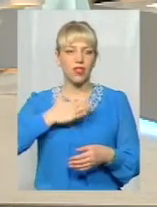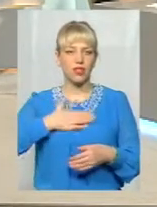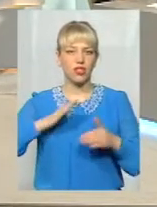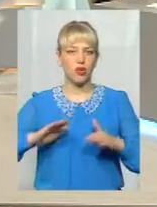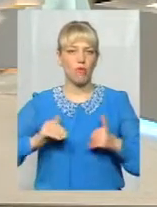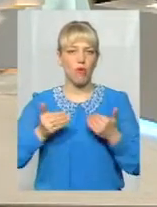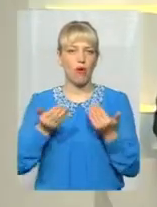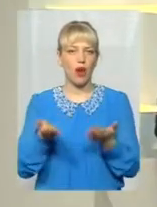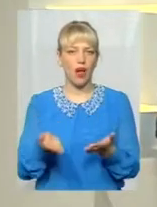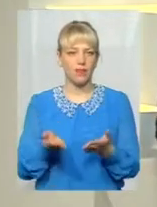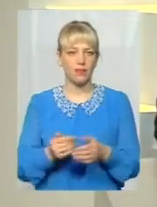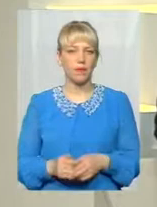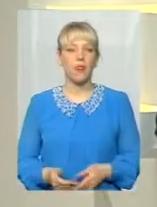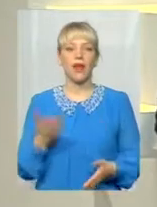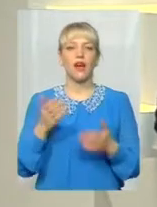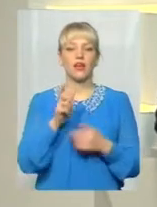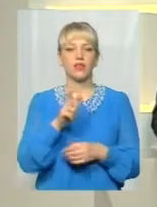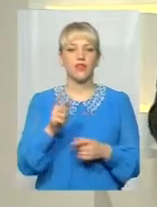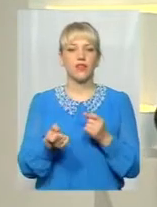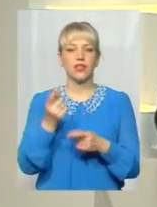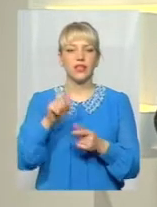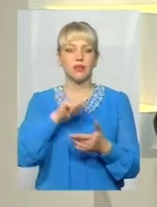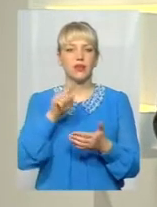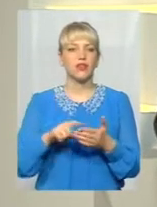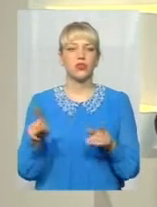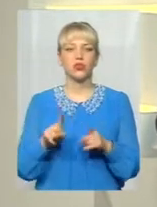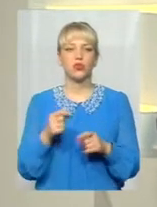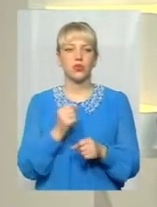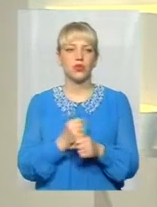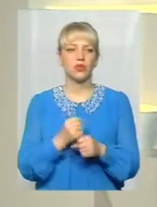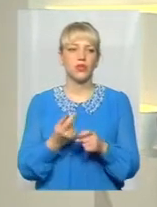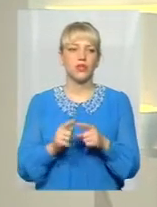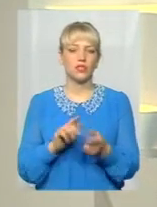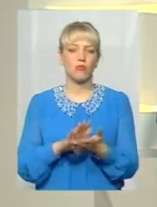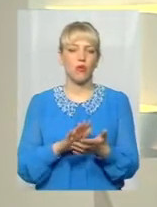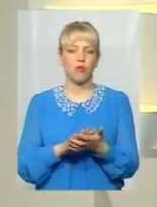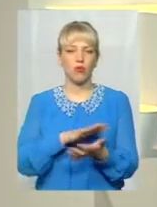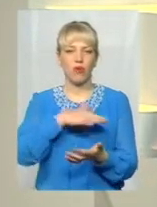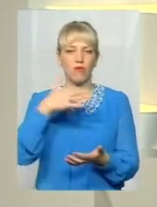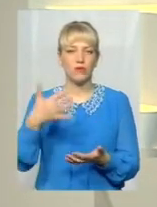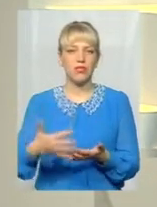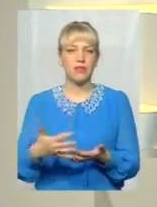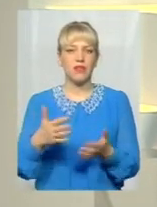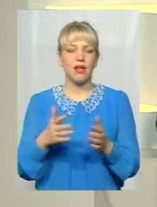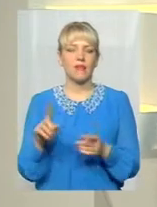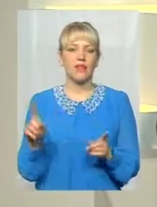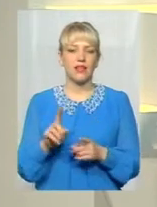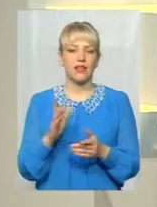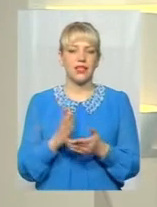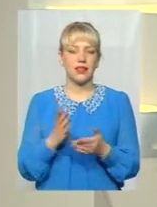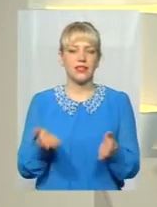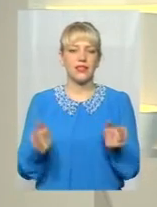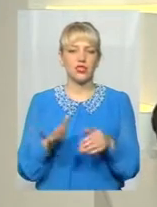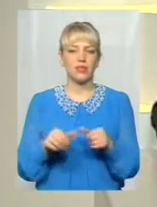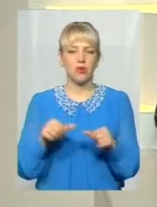біди. А якщо в наших глядачів виникло питання, що ж робити з цим побутовим сміттям, яке залишилось минулого року, є відповідь в